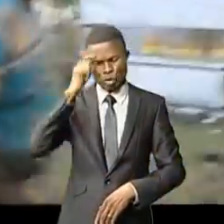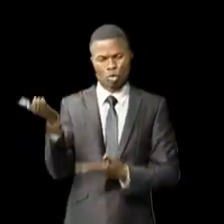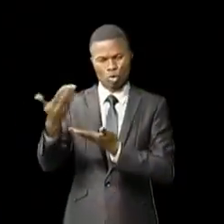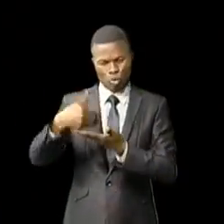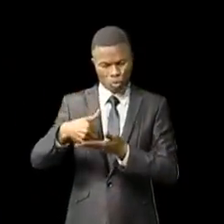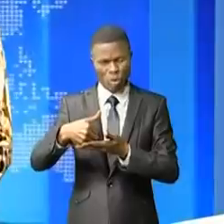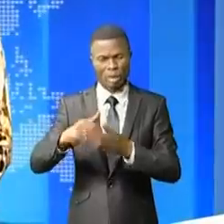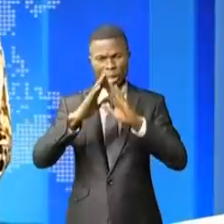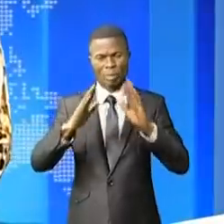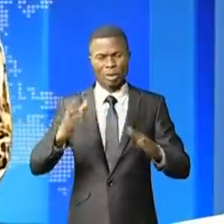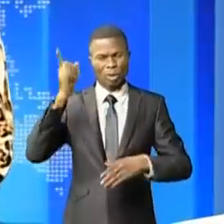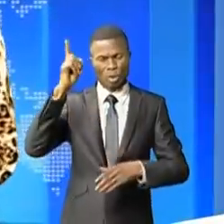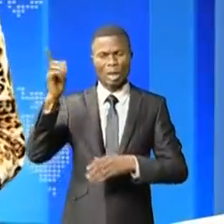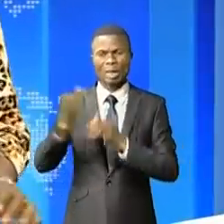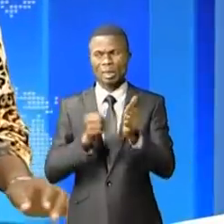intérieure.